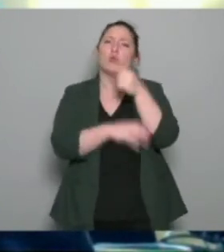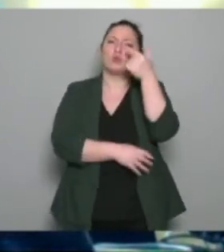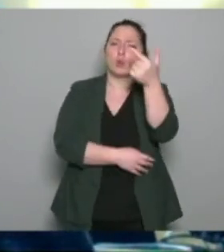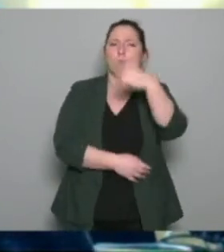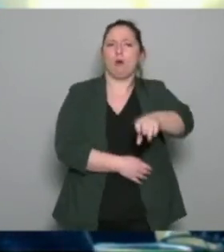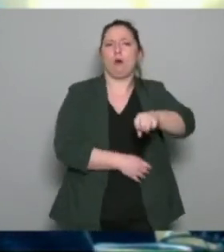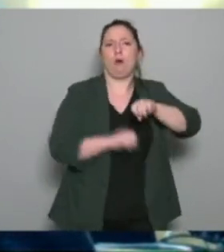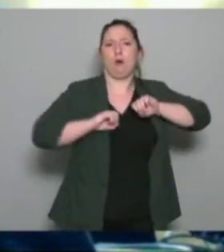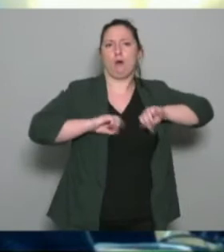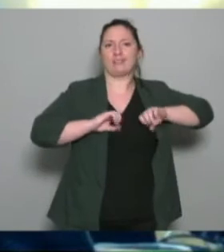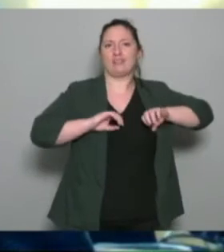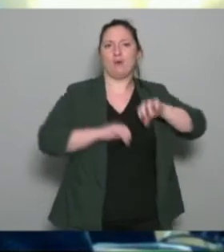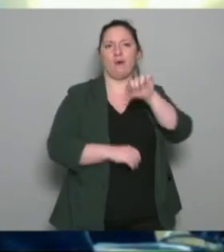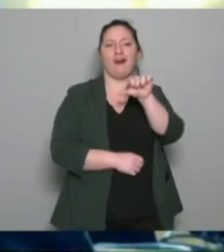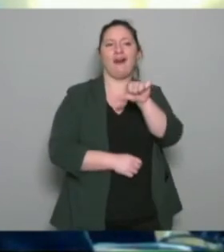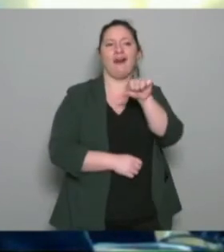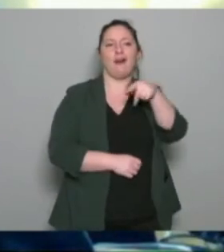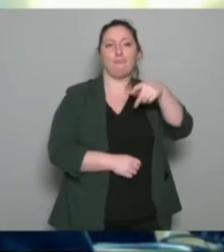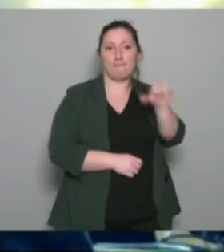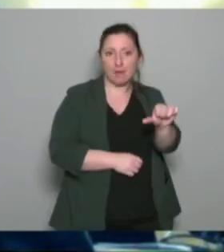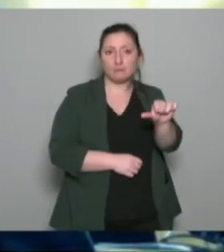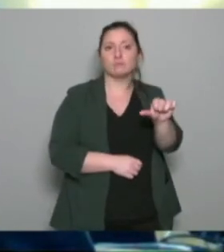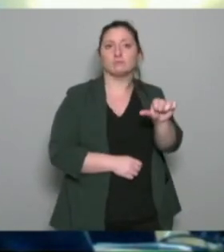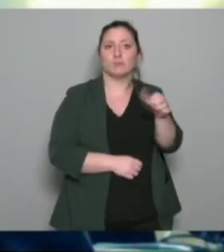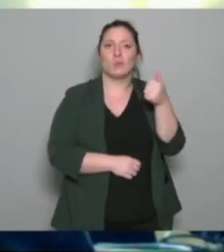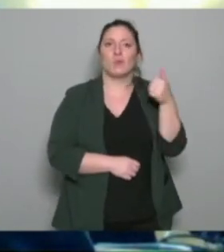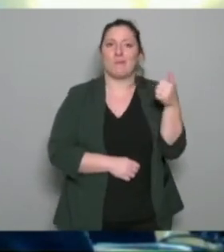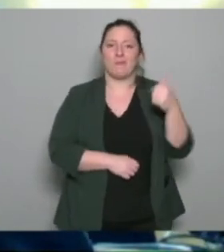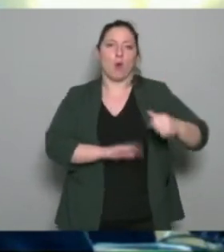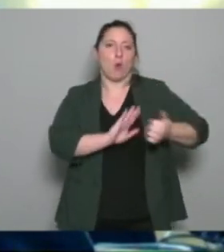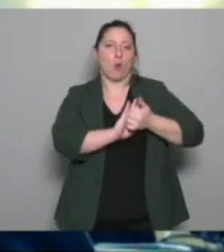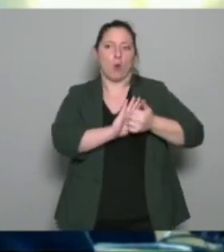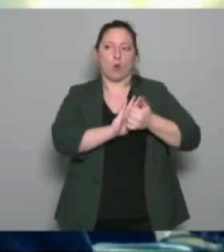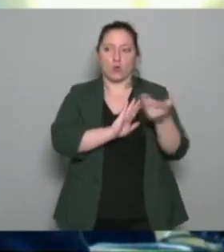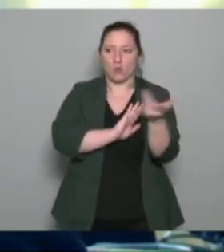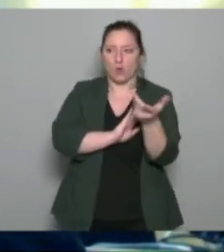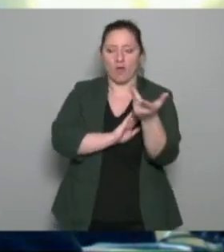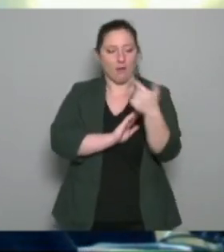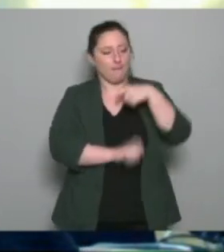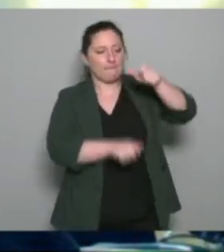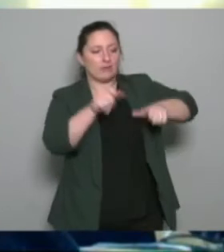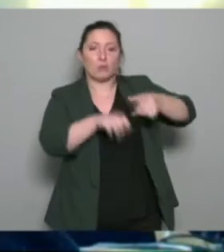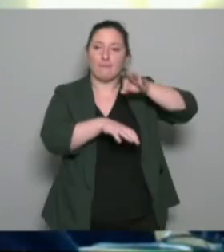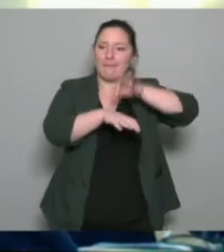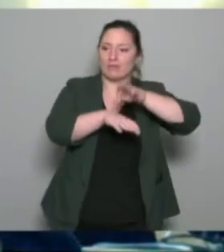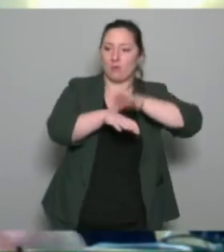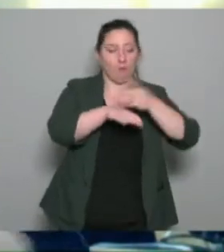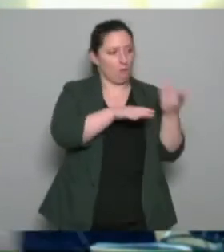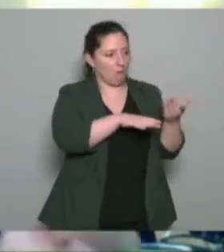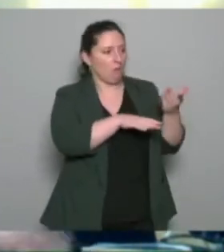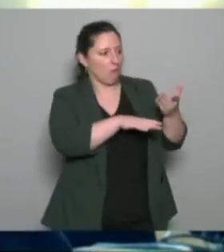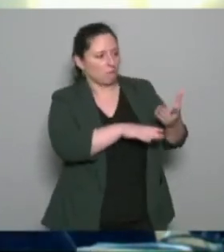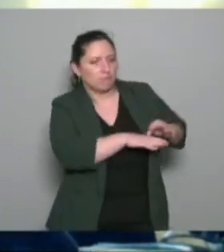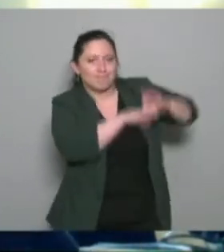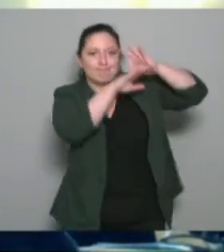qui sont chargés plus particulièrement d'accompagner les patients dans les activités physiques sur l'intra-hospitalie c'est-à-dire